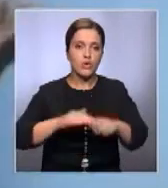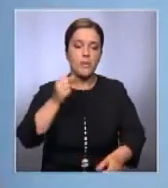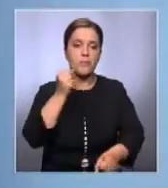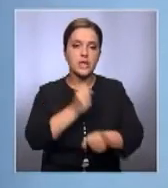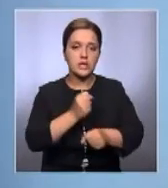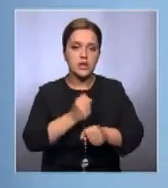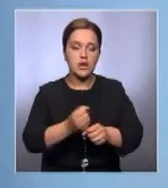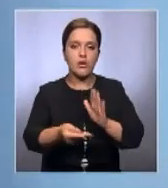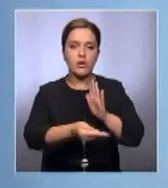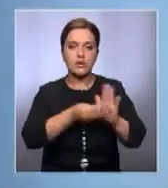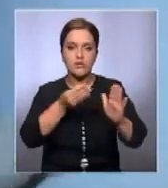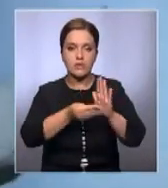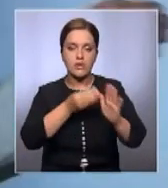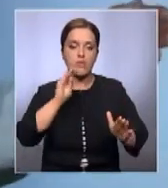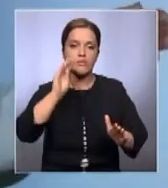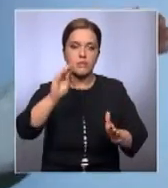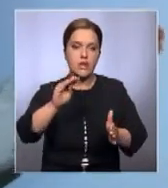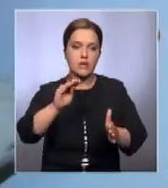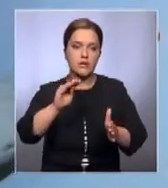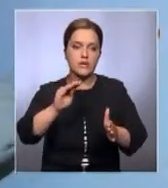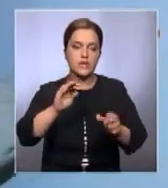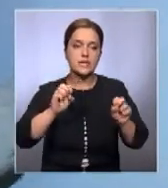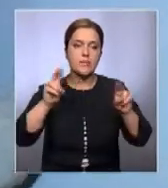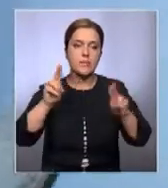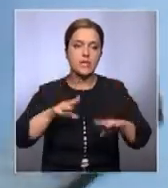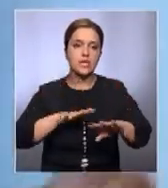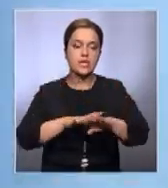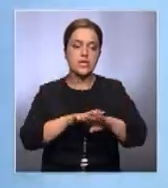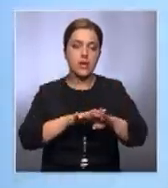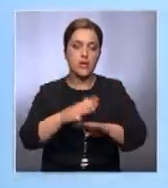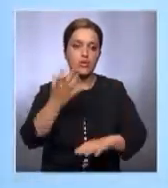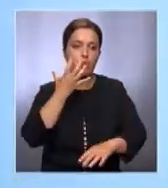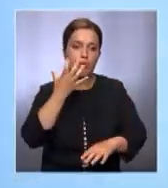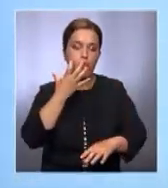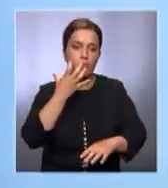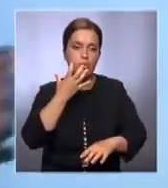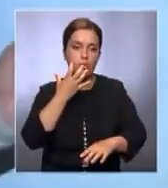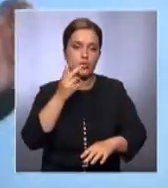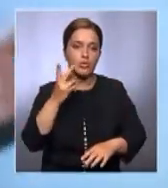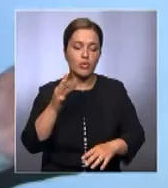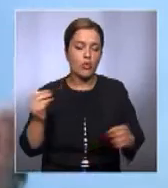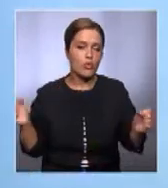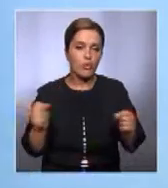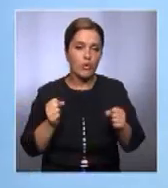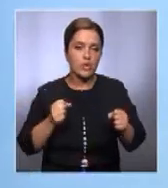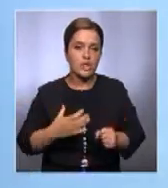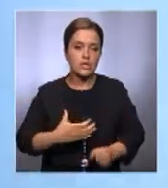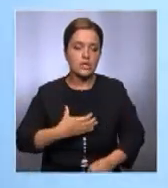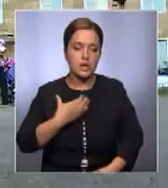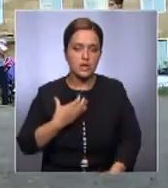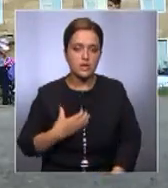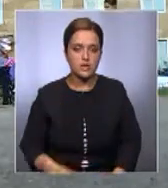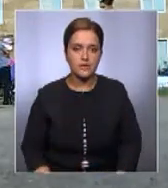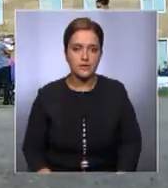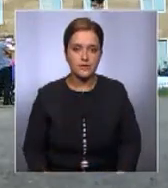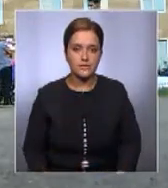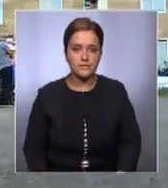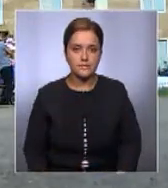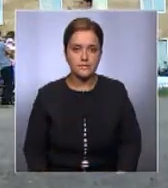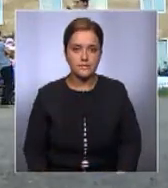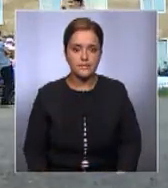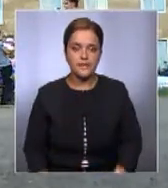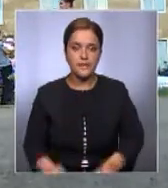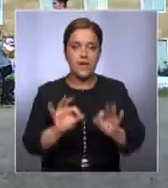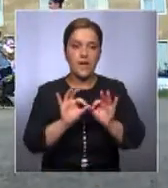заштукатурил, закрасил, стену утеплилил. Но холод страшен до невозможности. По словам